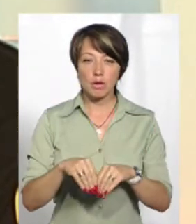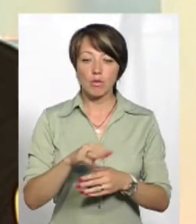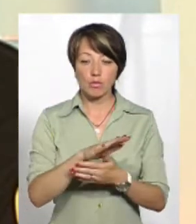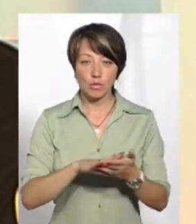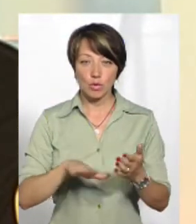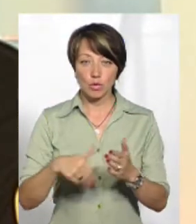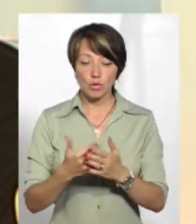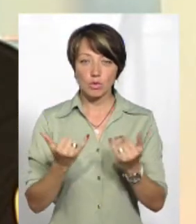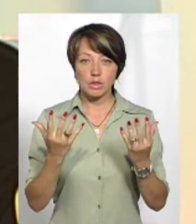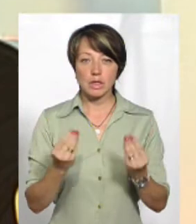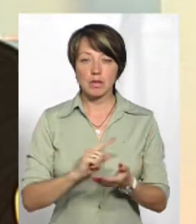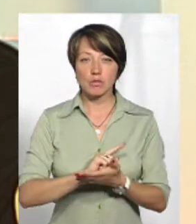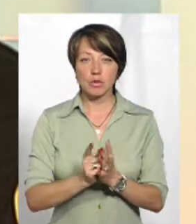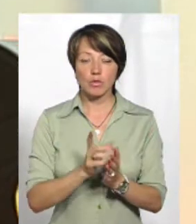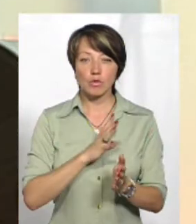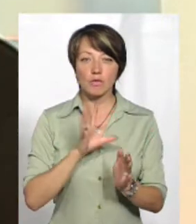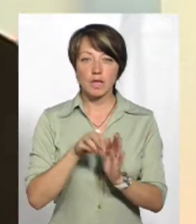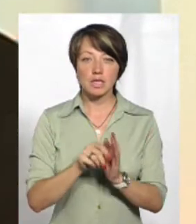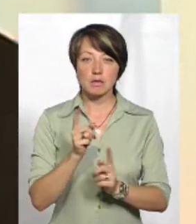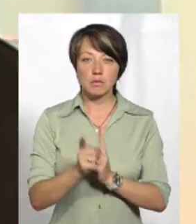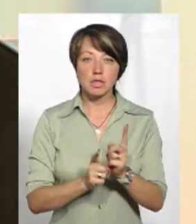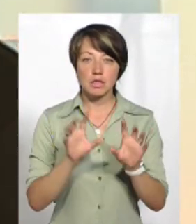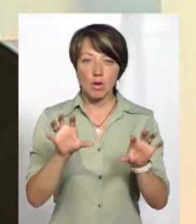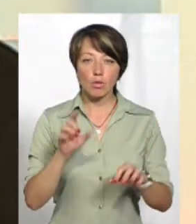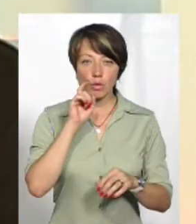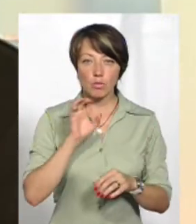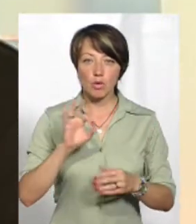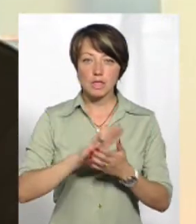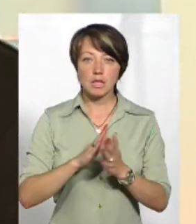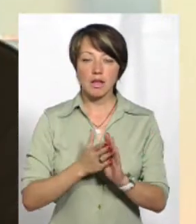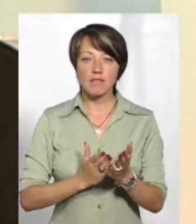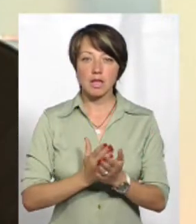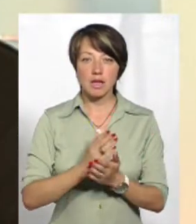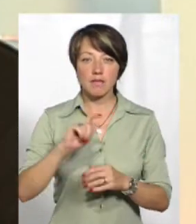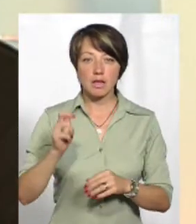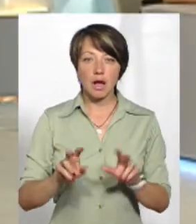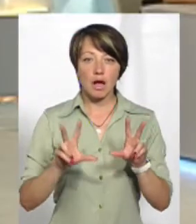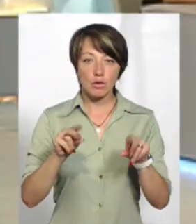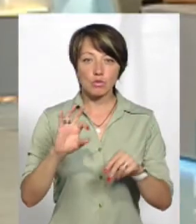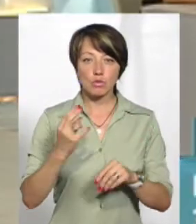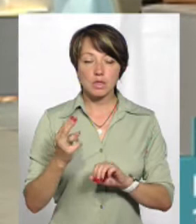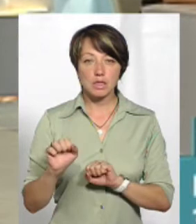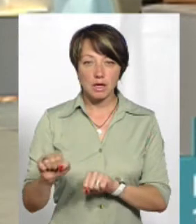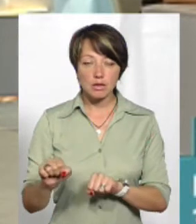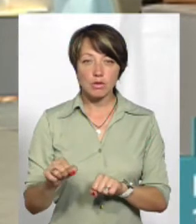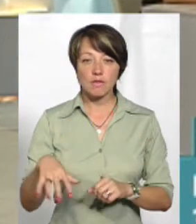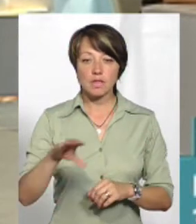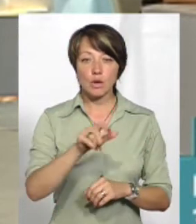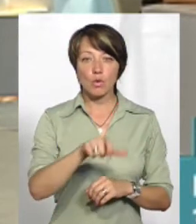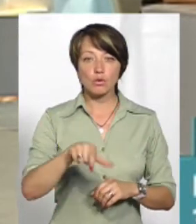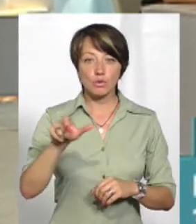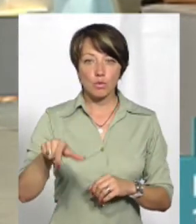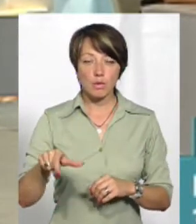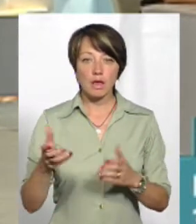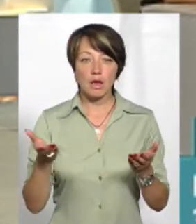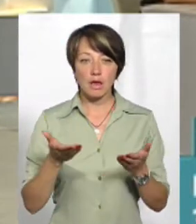сьогоднішній день. Терміново були внесені зміни до закону України про статус ветеранів війни і гарантіях соціального захисту. Всі особи,